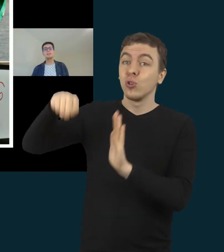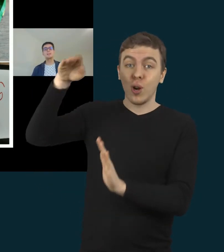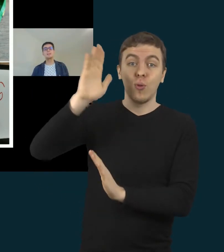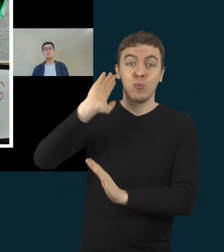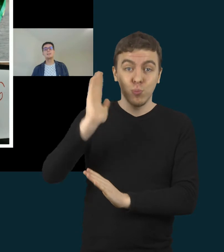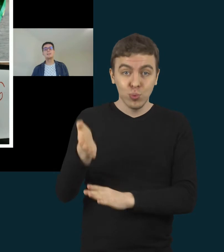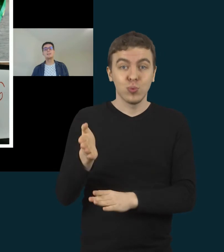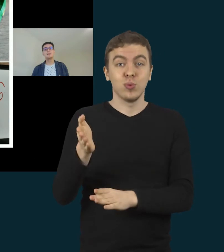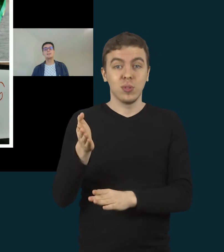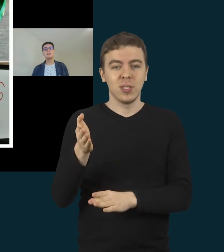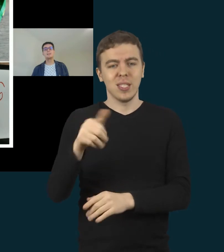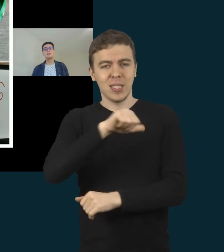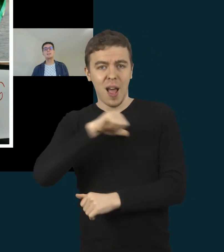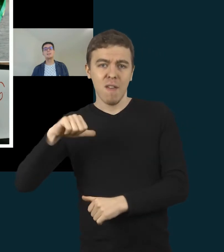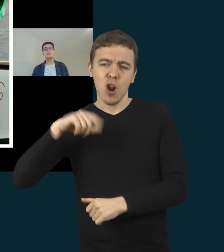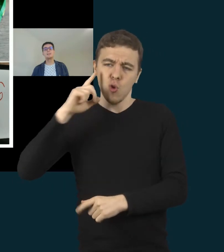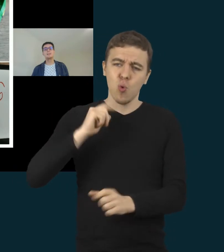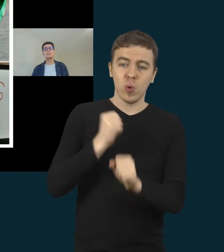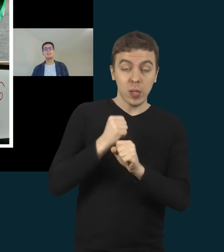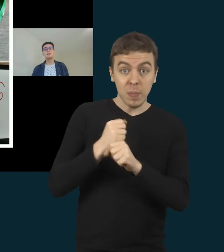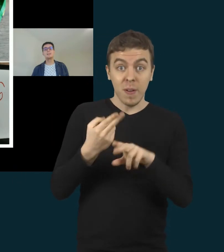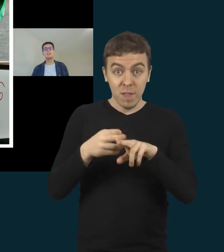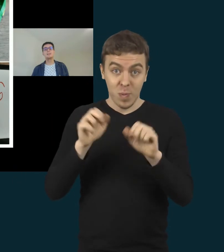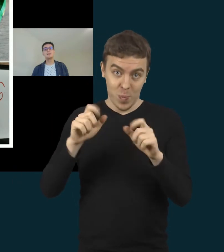norės būti savarankiškia.